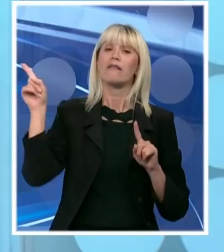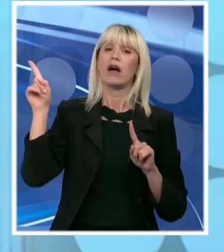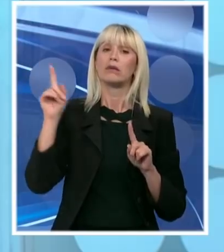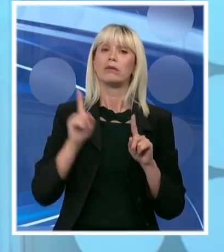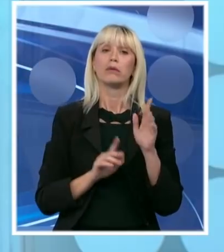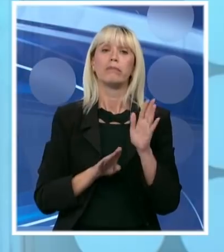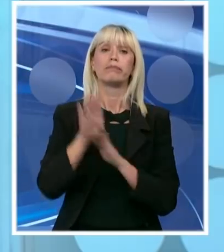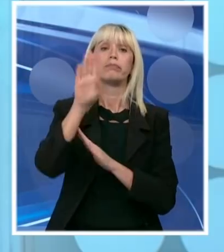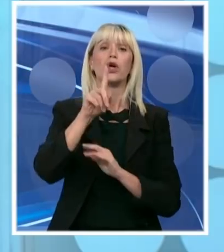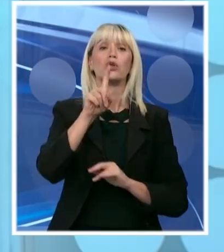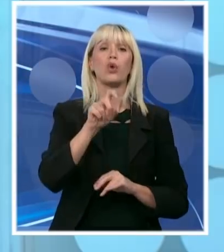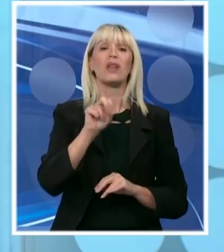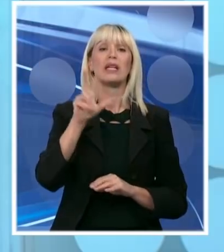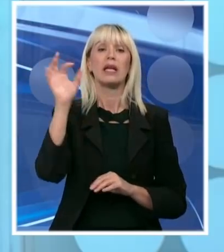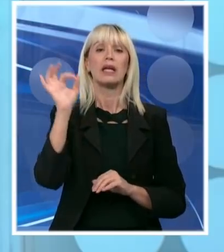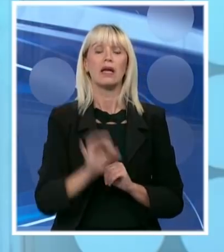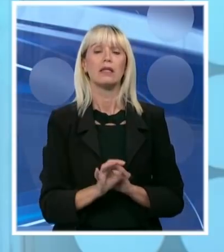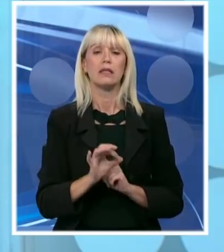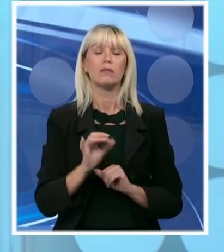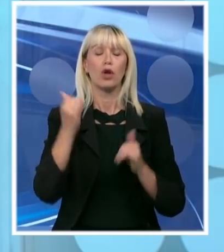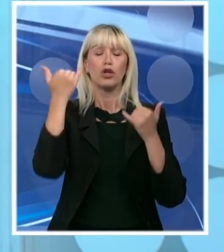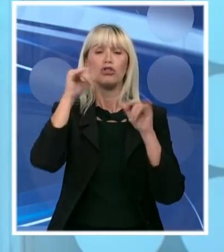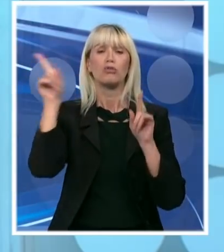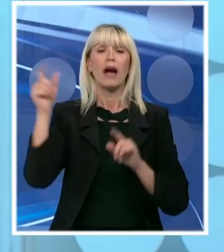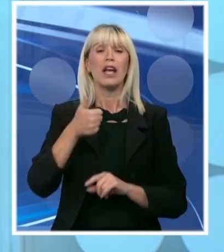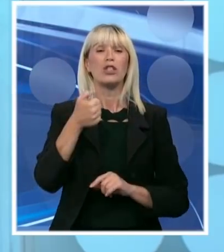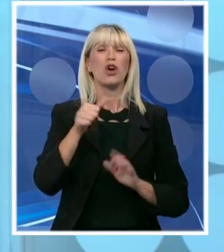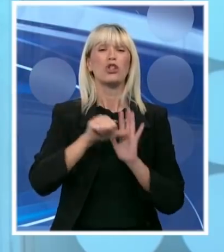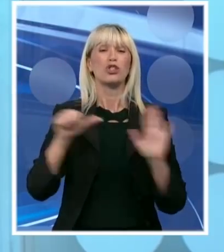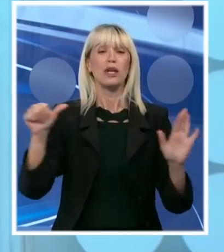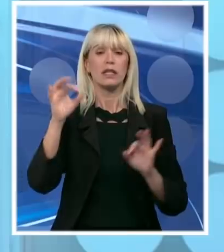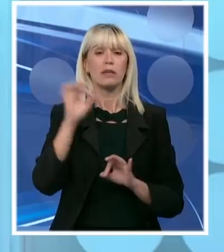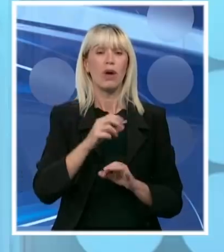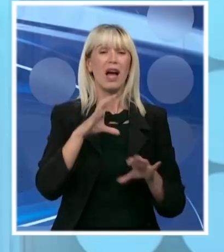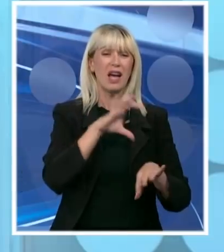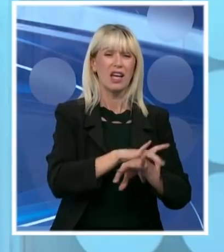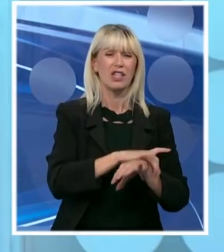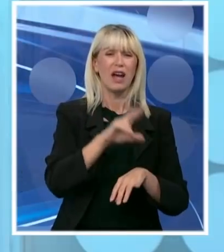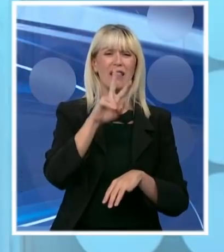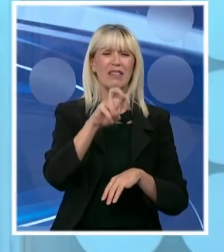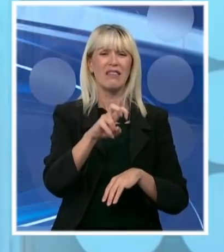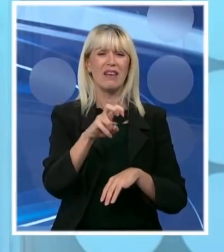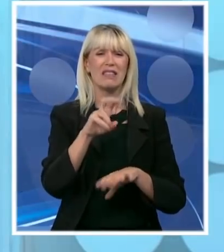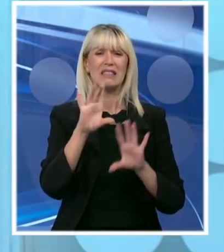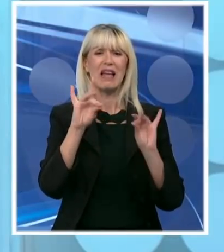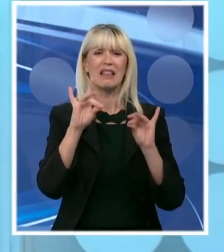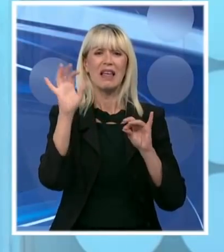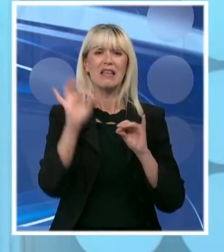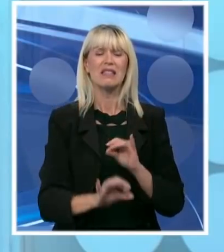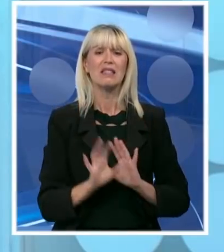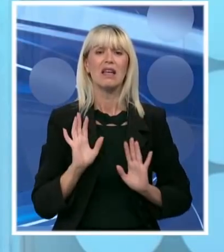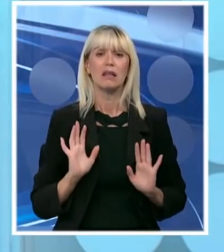113%. Španiji na 116%. Grčko je na 210%. 220. 210, izvinite.